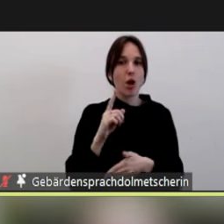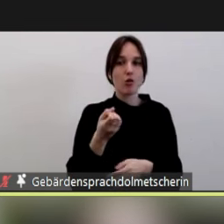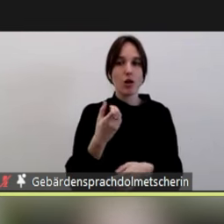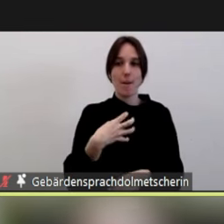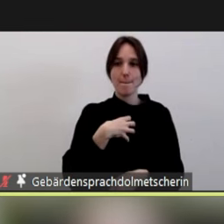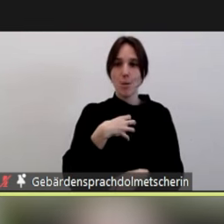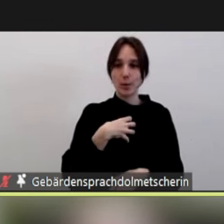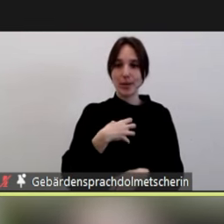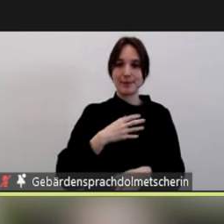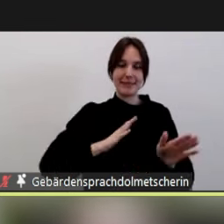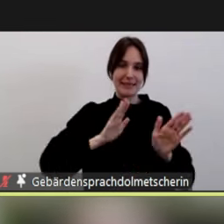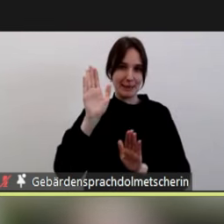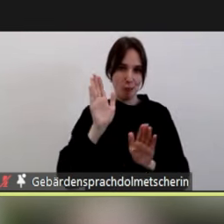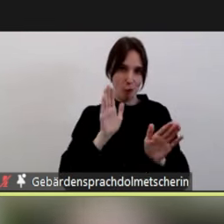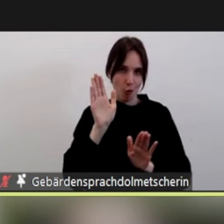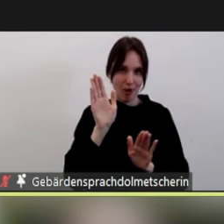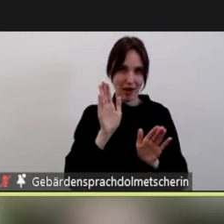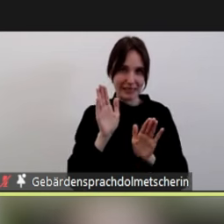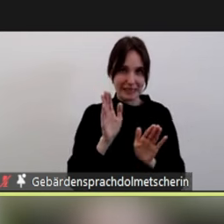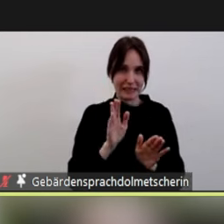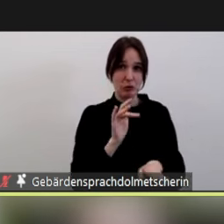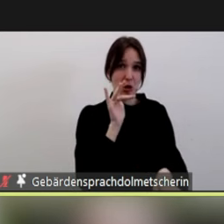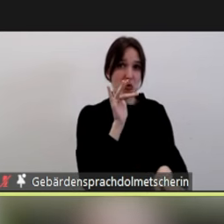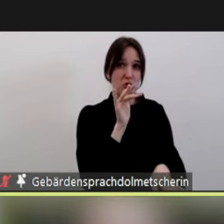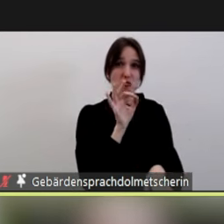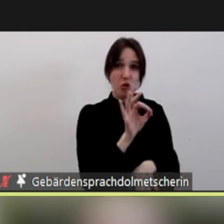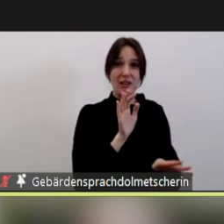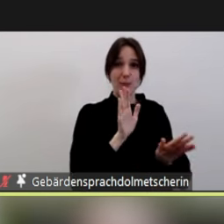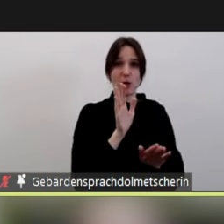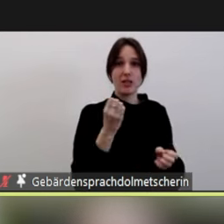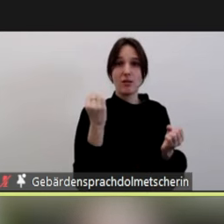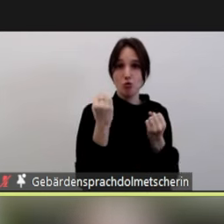Demokratiearbeit oder eine antidemokratische Gefährdung sind.